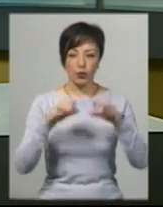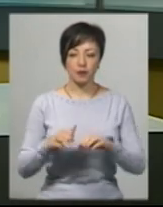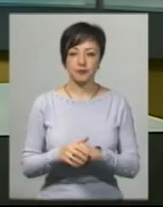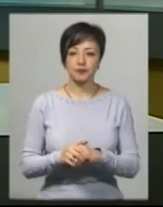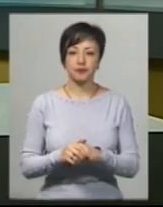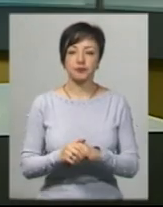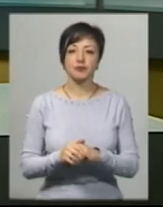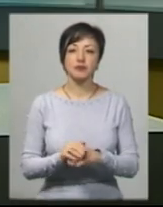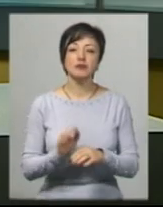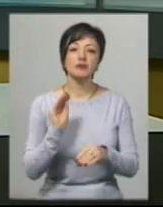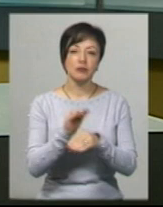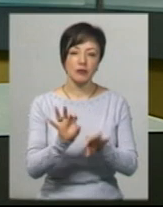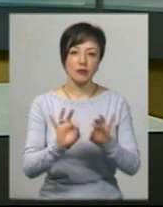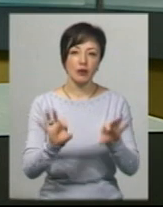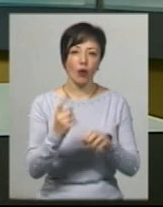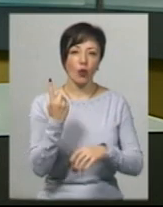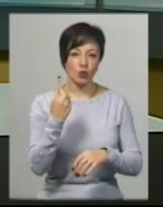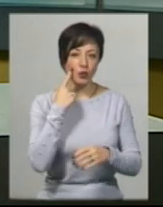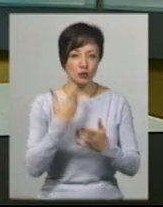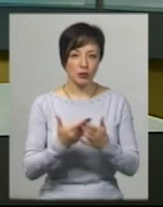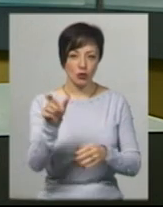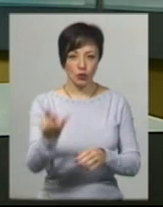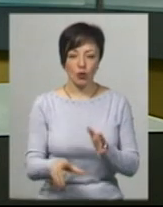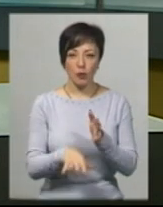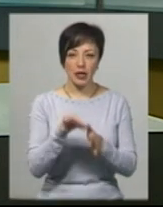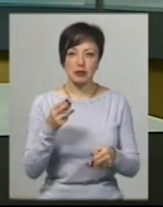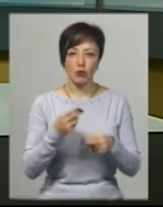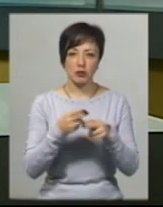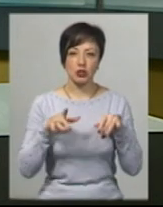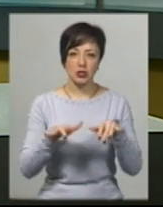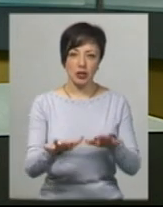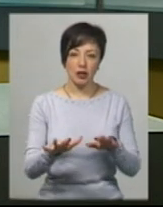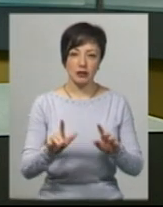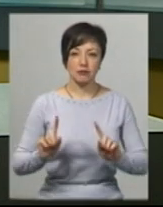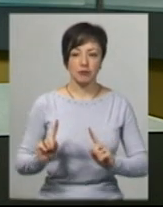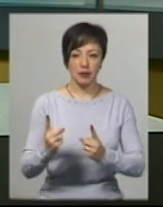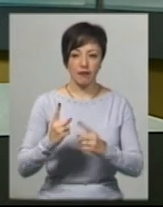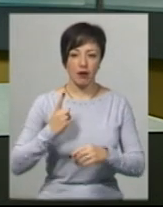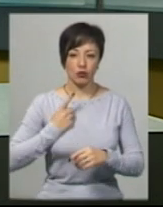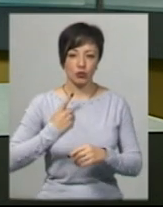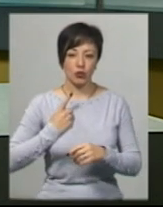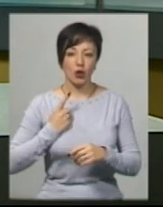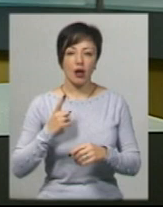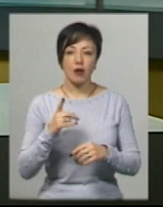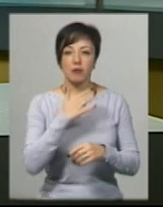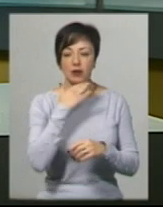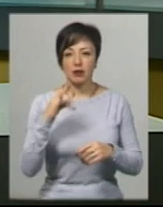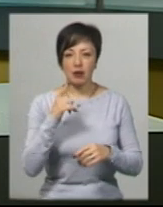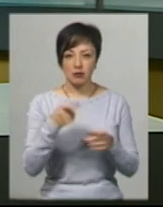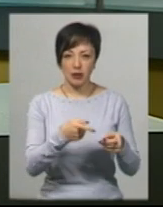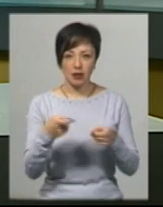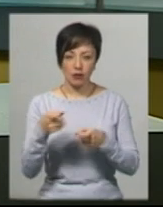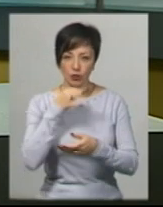Анатолій Щадило додає, одному з підозрюваних обрали запобіжний захід у вигляді тримання під вартою. Він неодноразово